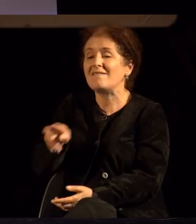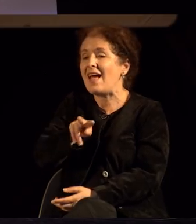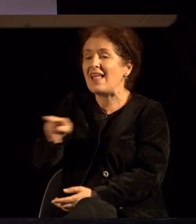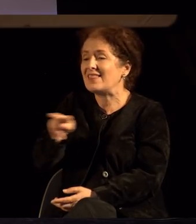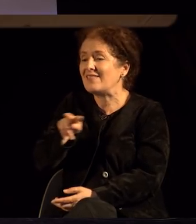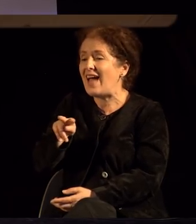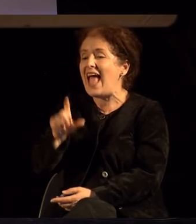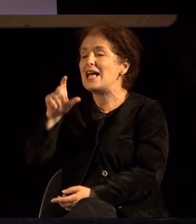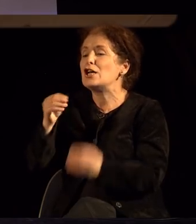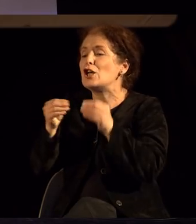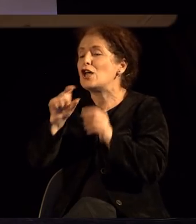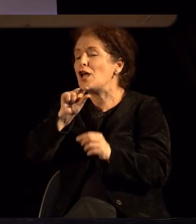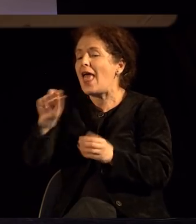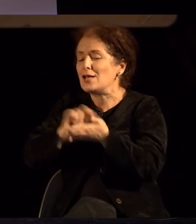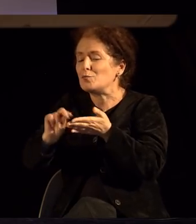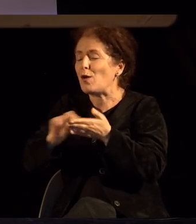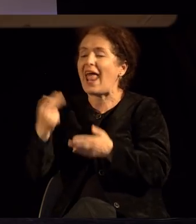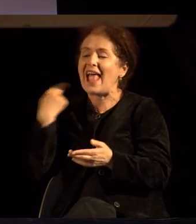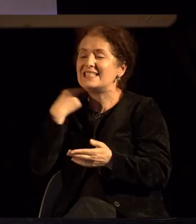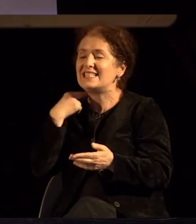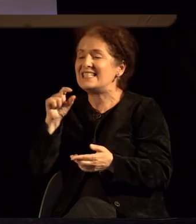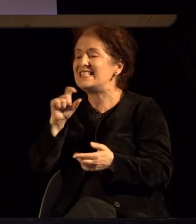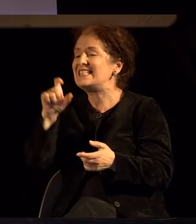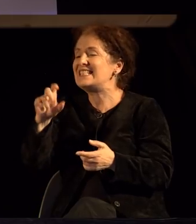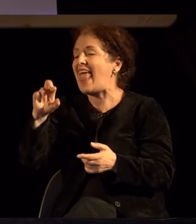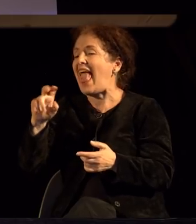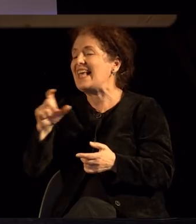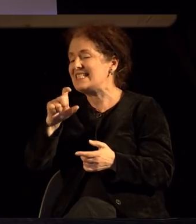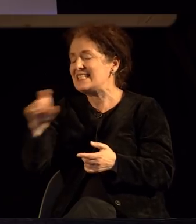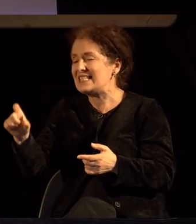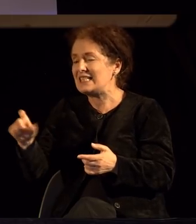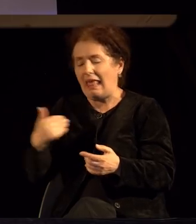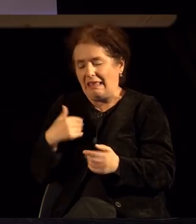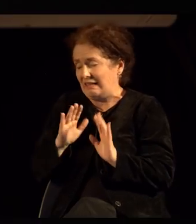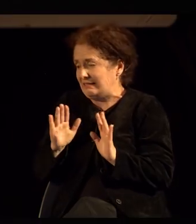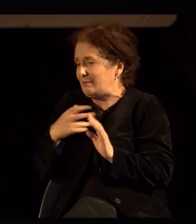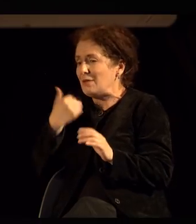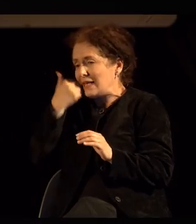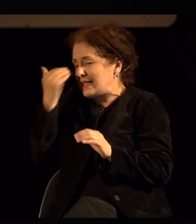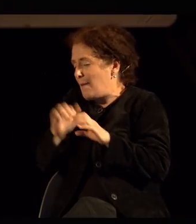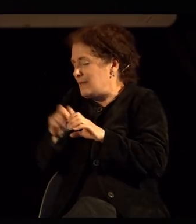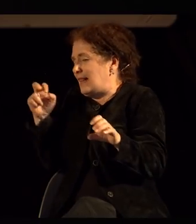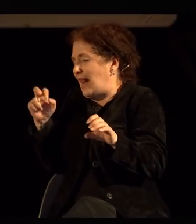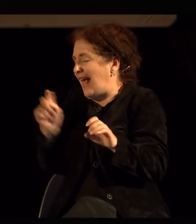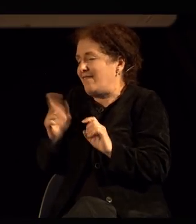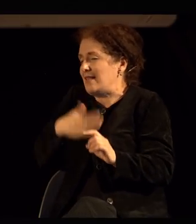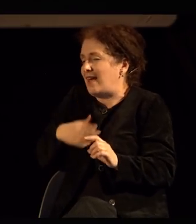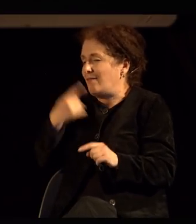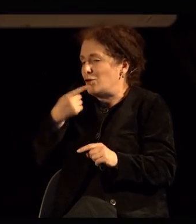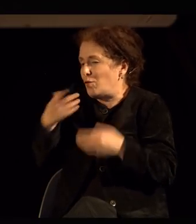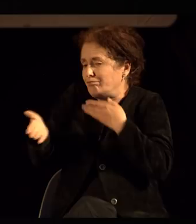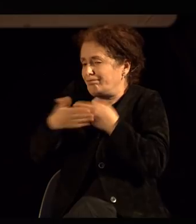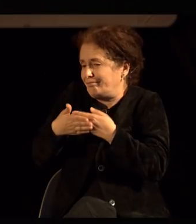две согласки стојат едно до друга, па тогаш, кога ќе се случи таа експлозија, мојото тело, односно моите спазми,